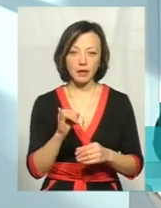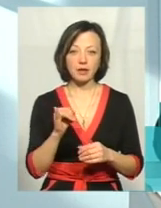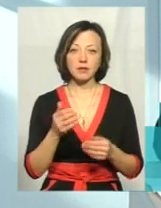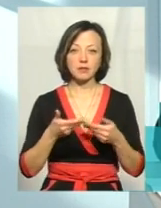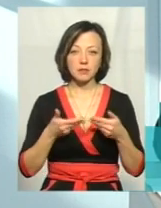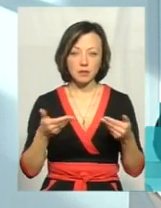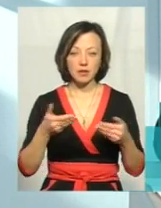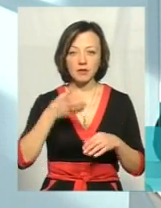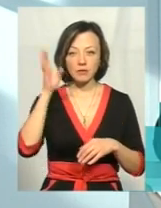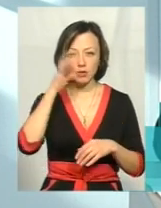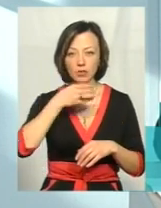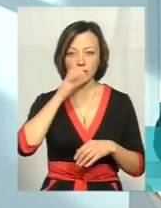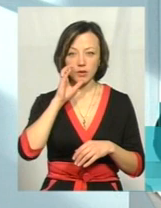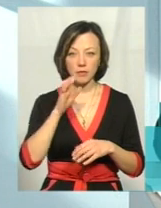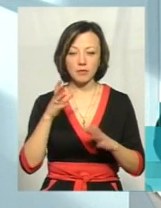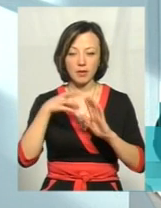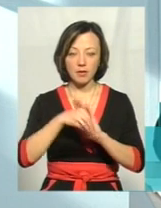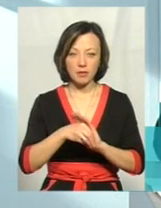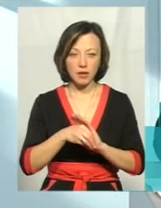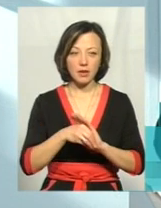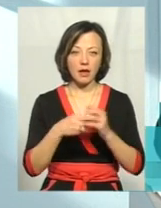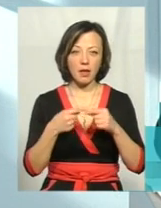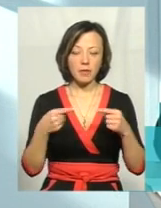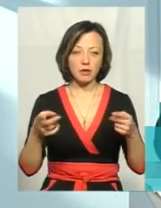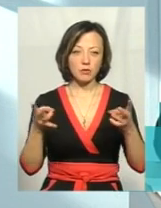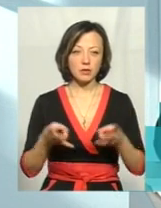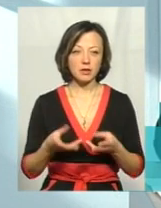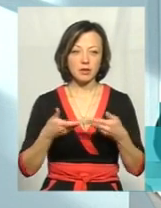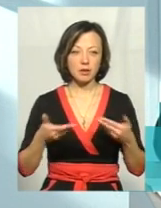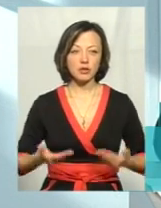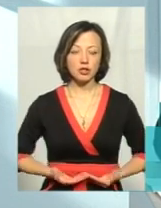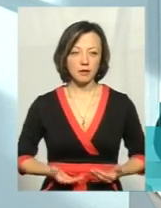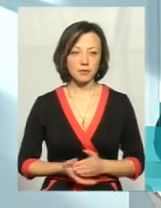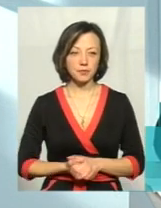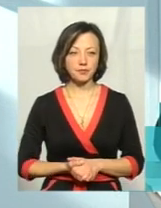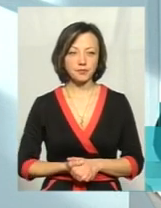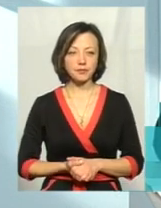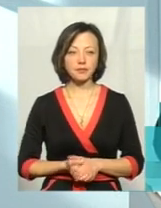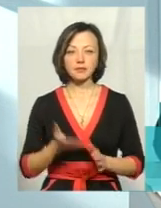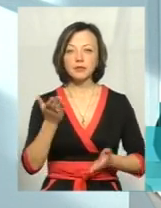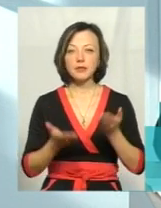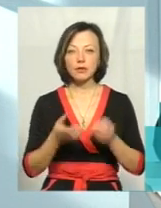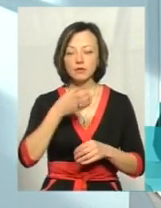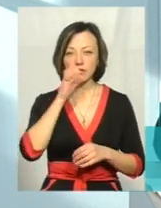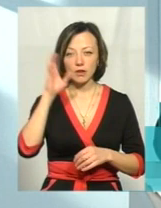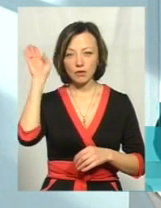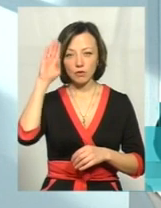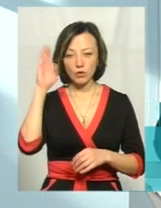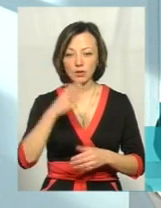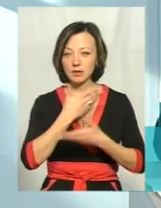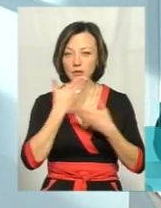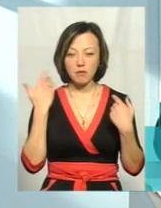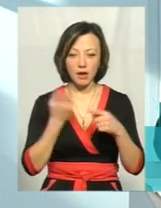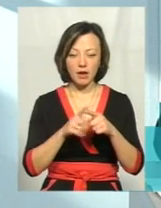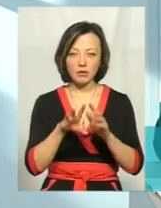водою отримуємо певний набір мікроелементів і елементів, які необхідні нам, життєво необхідні. Якщо вживати воду, яка не